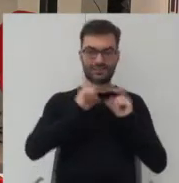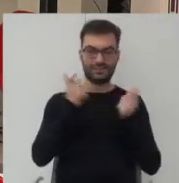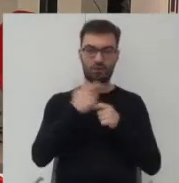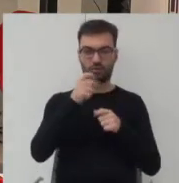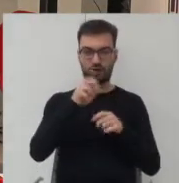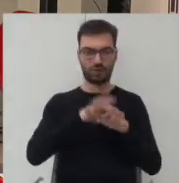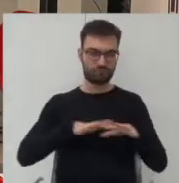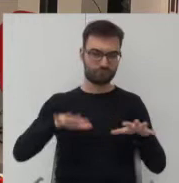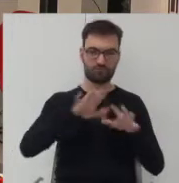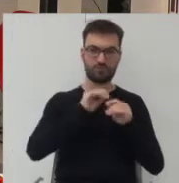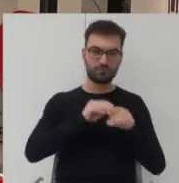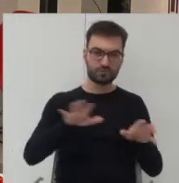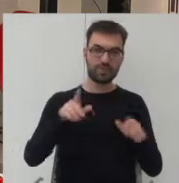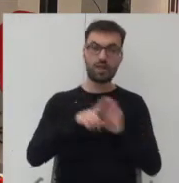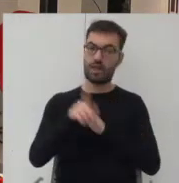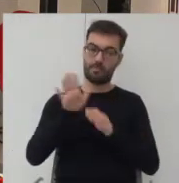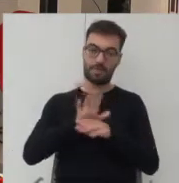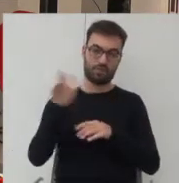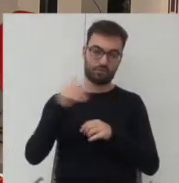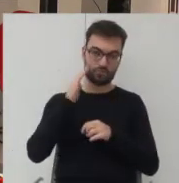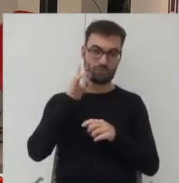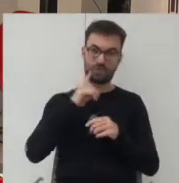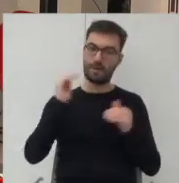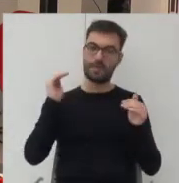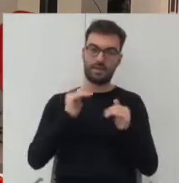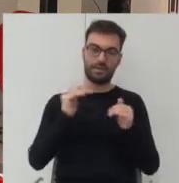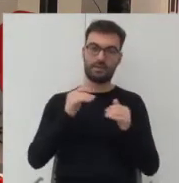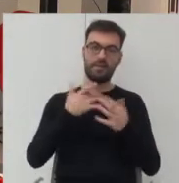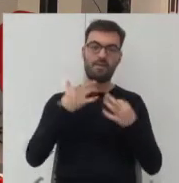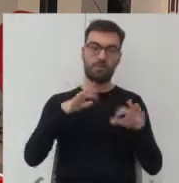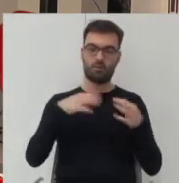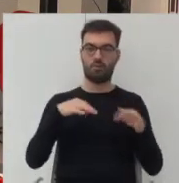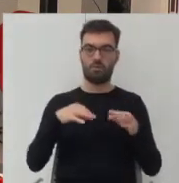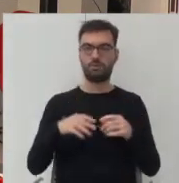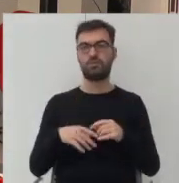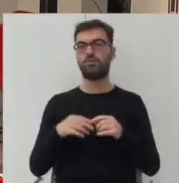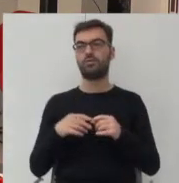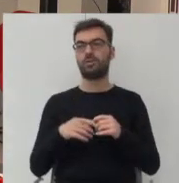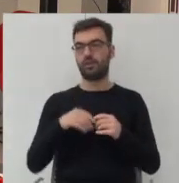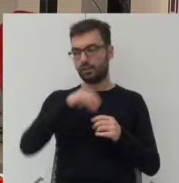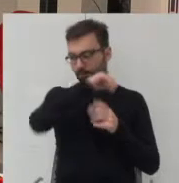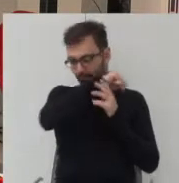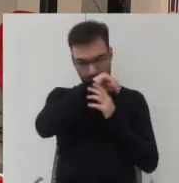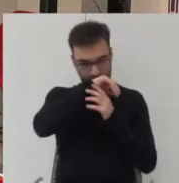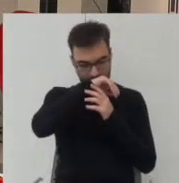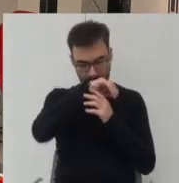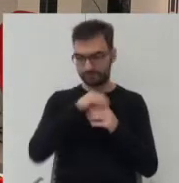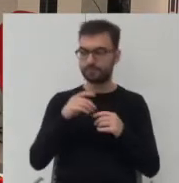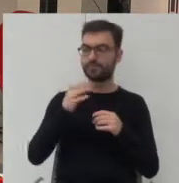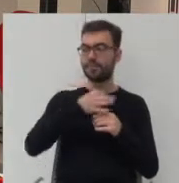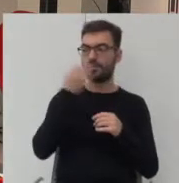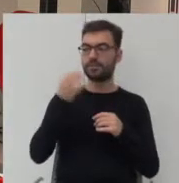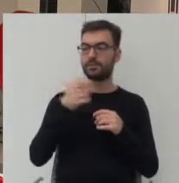tych 100 hektarów dla tylko 15 tysięcy mieszkańców więc bardzo niska intensywność preferując w zasadzie